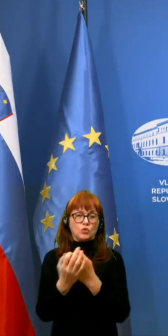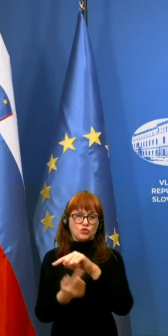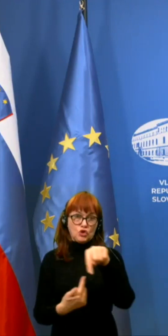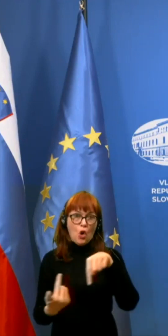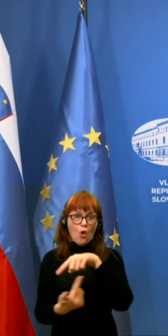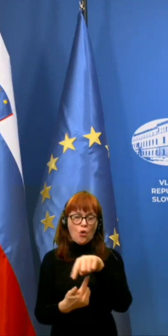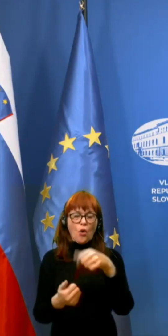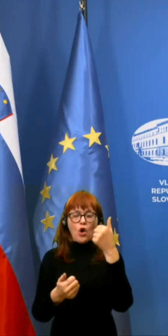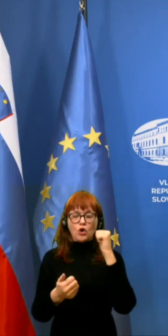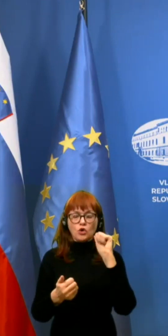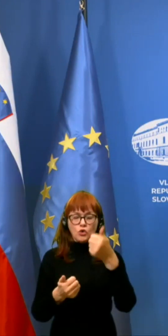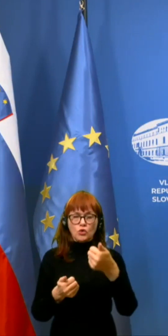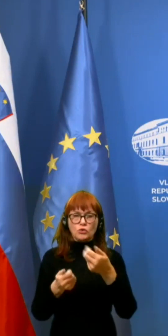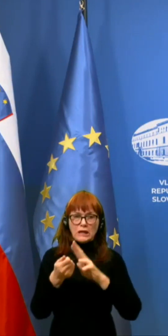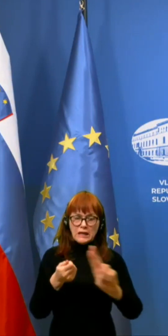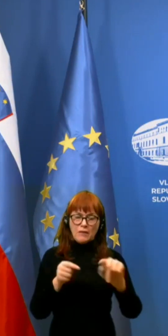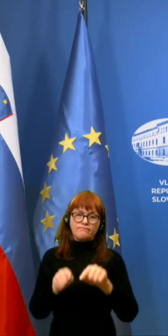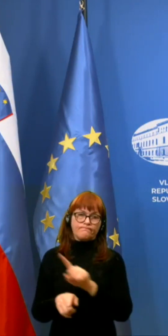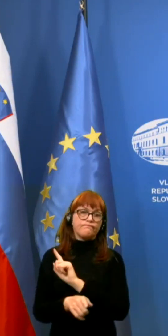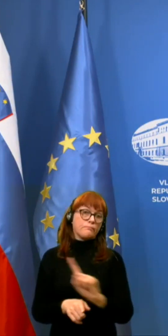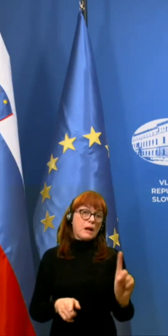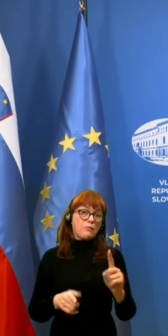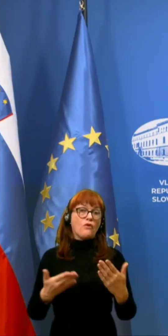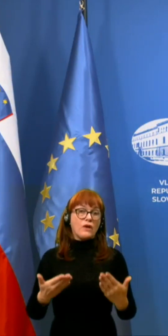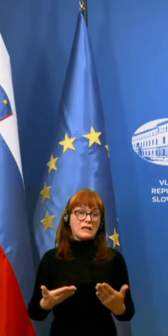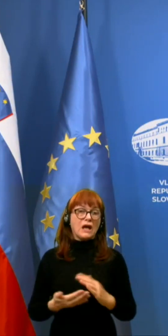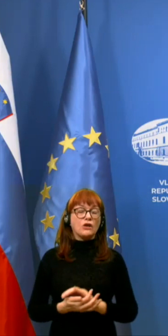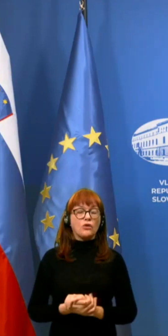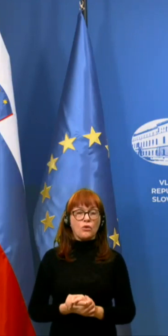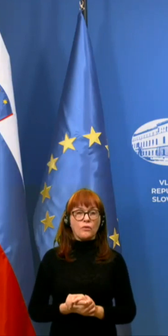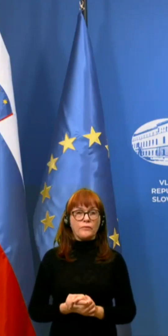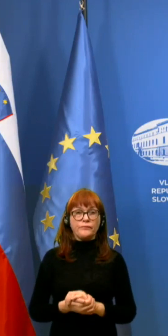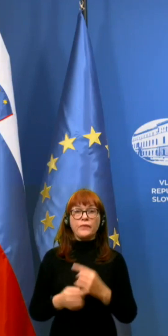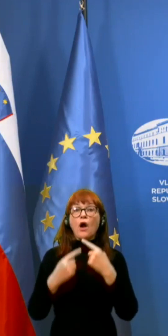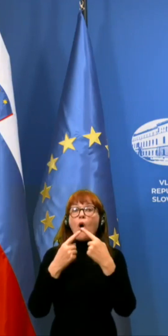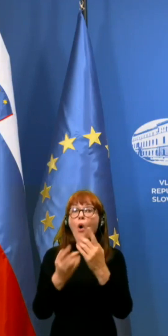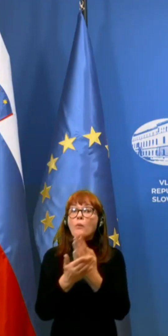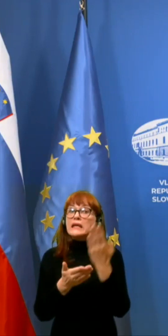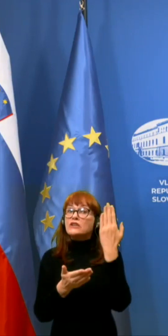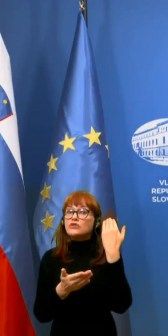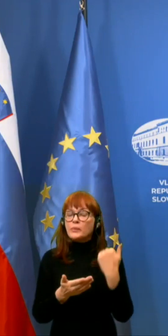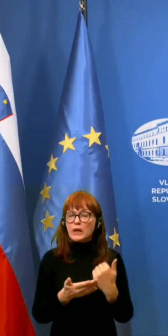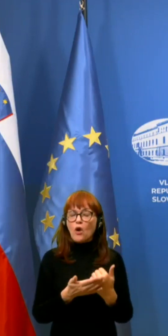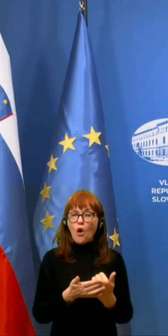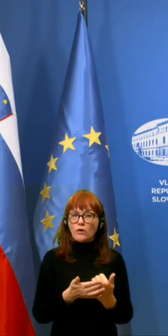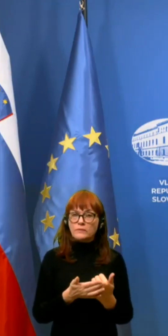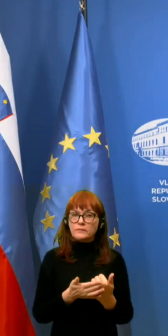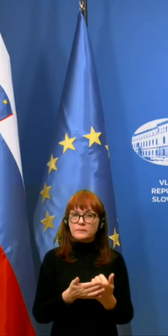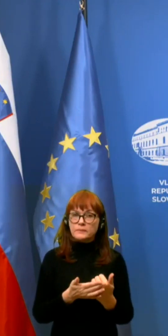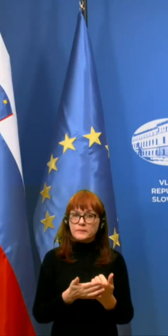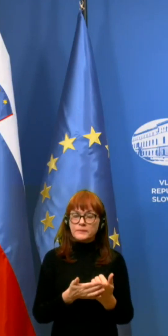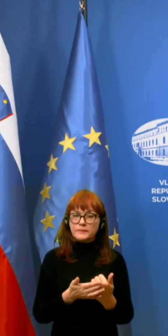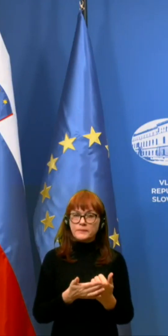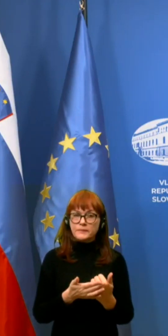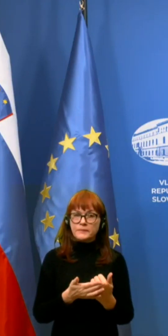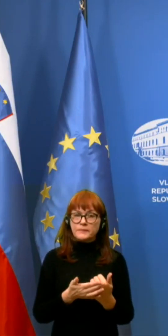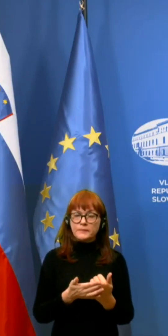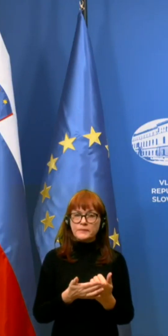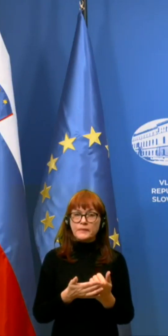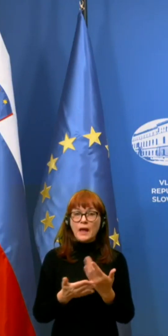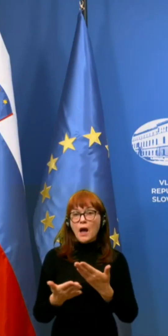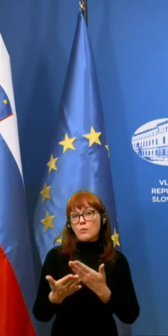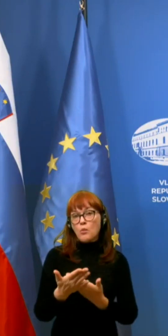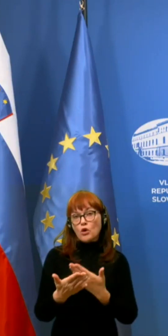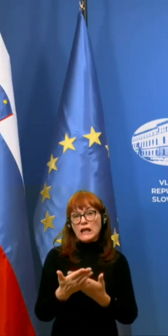to prepovedano. Omenjeno je bilo že, da je na